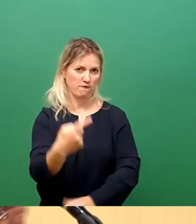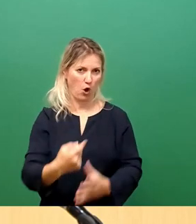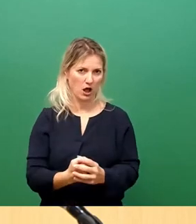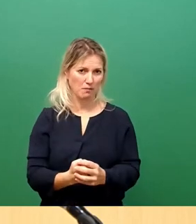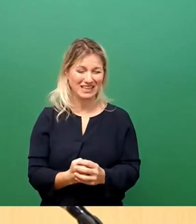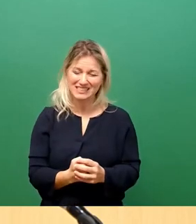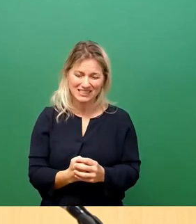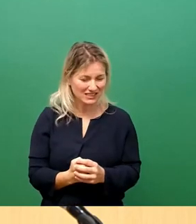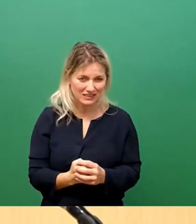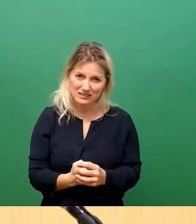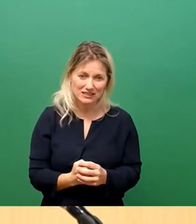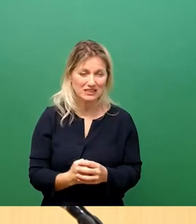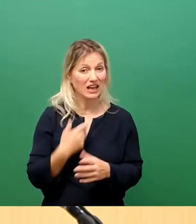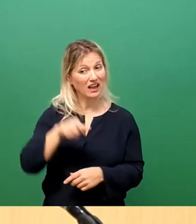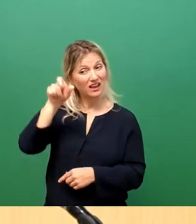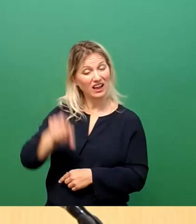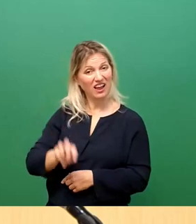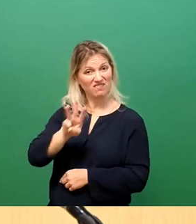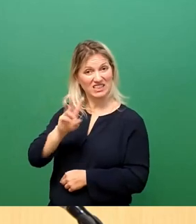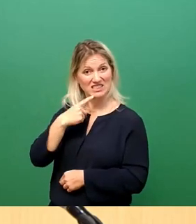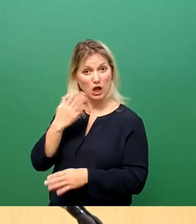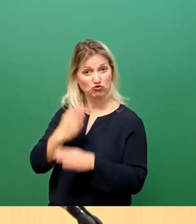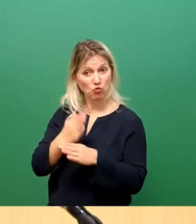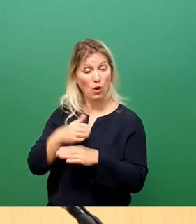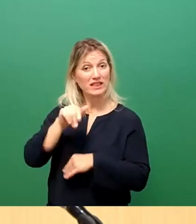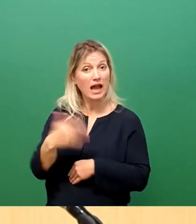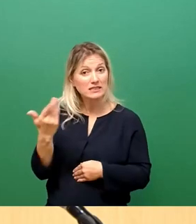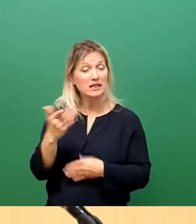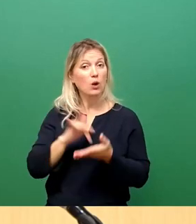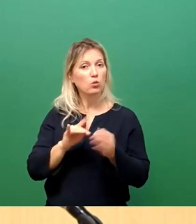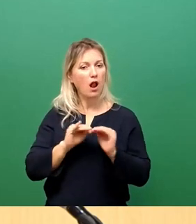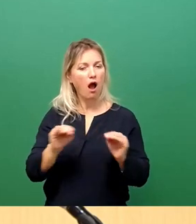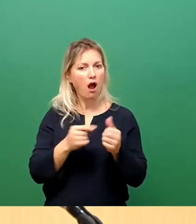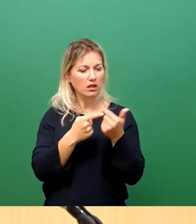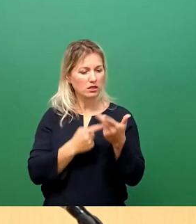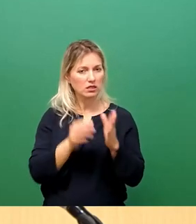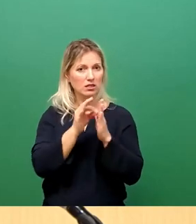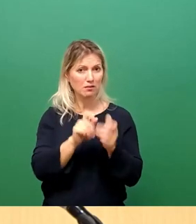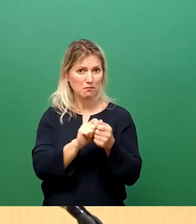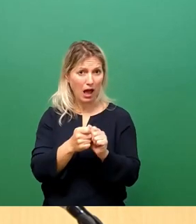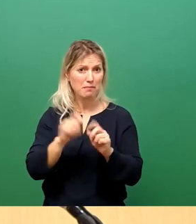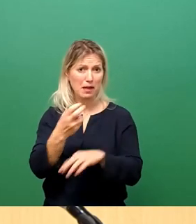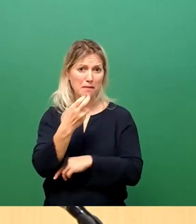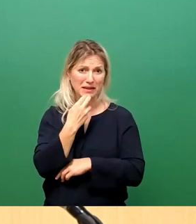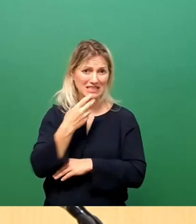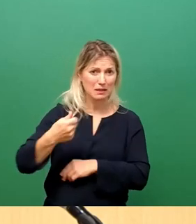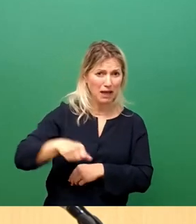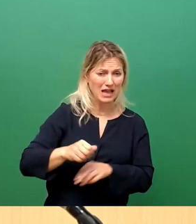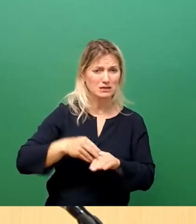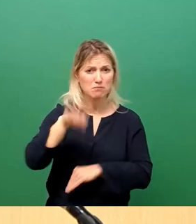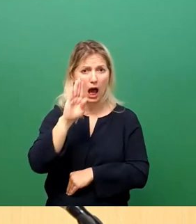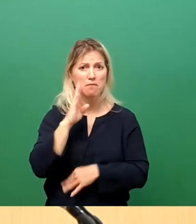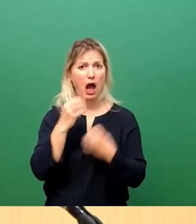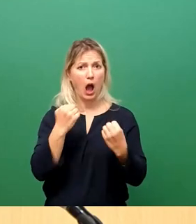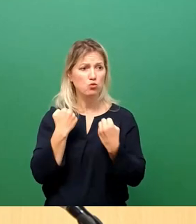Erfolg. Herr Wurz hat schon gesagt, die Parameter haben sich grundlegend geändert. Der Benzinpreis schießt in die Decke, die Autozahlen gehen runter. Wir